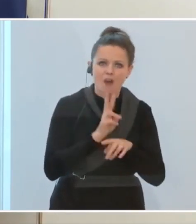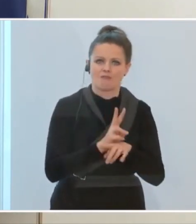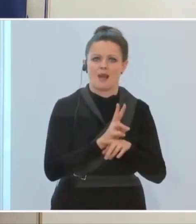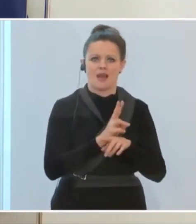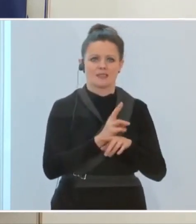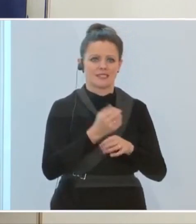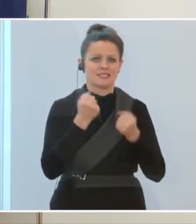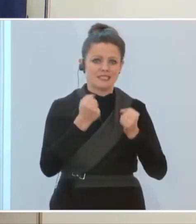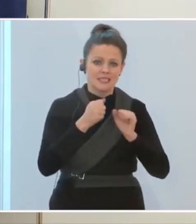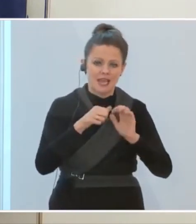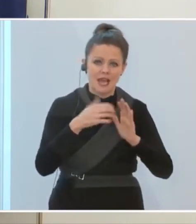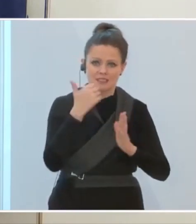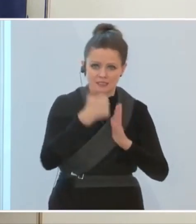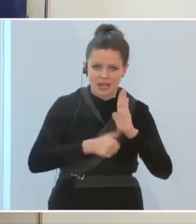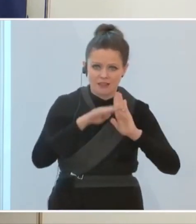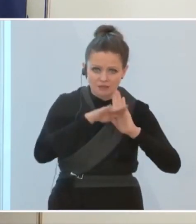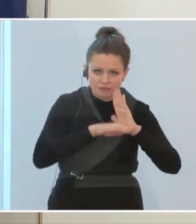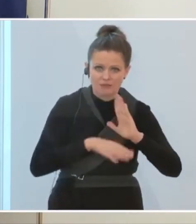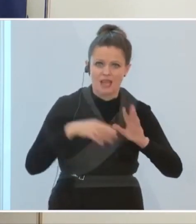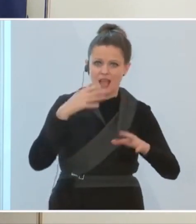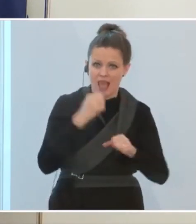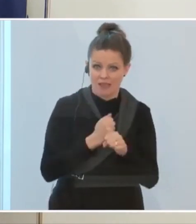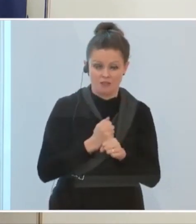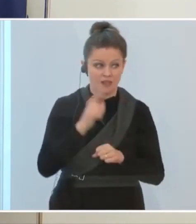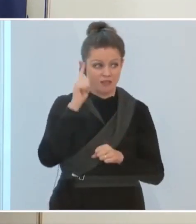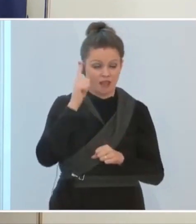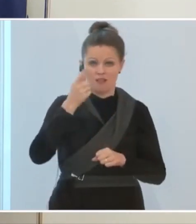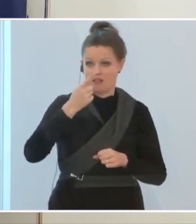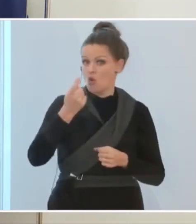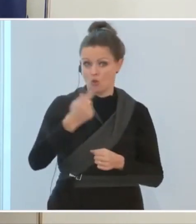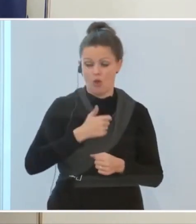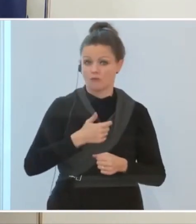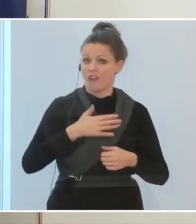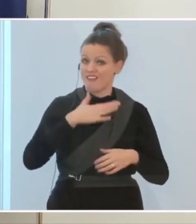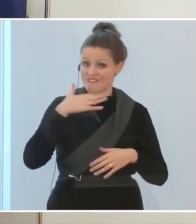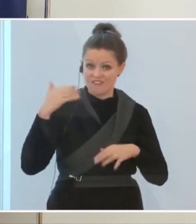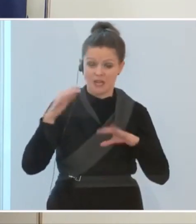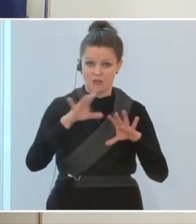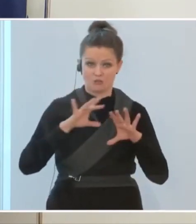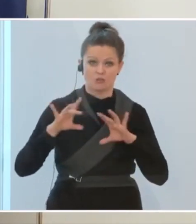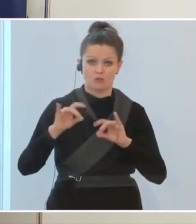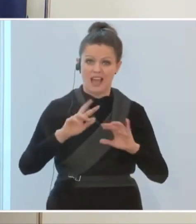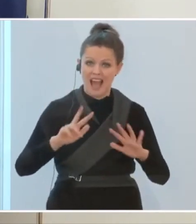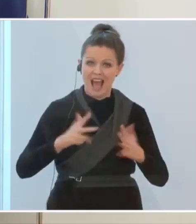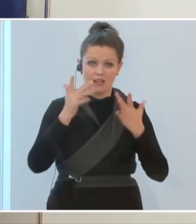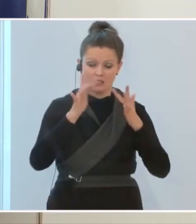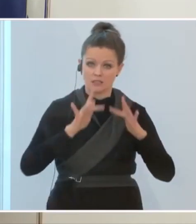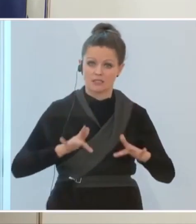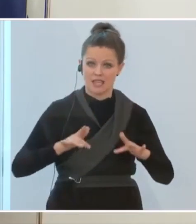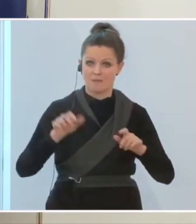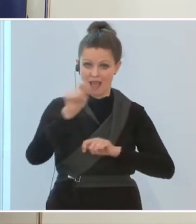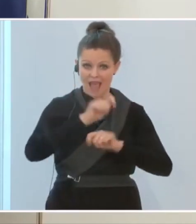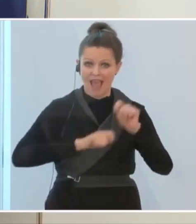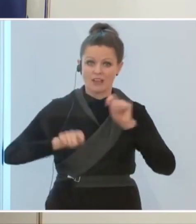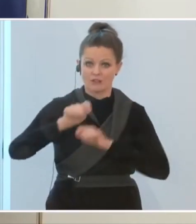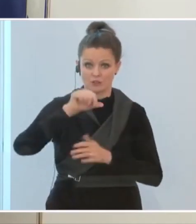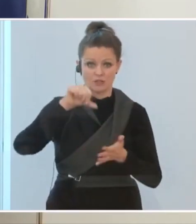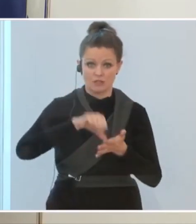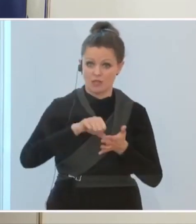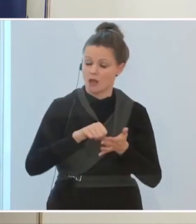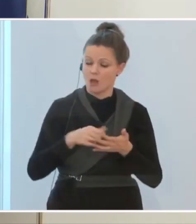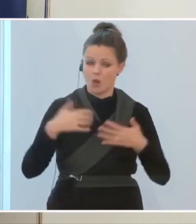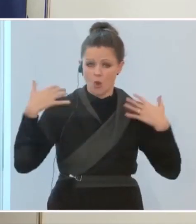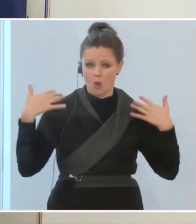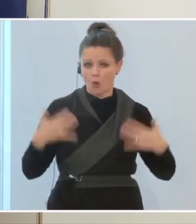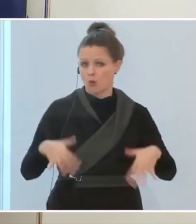zu nehmen. Und ich glaube, wir werden alle Hände voll zu tun haben, das Geschehen am 8. Dezember in den Einkaufszentren unter Kontrolle zu